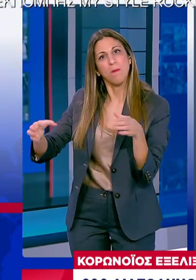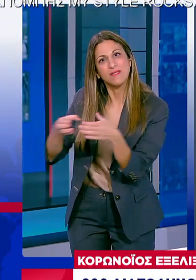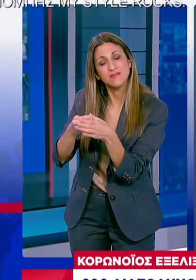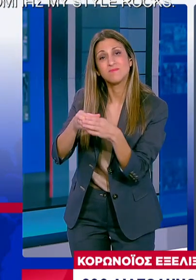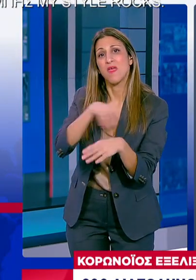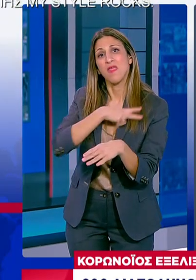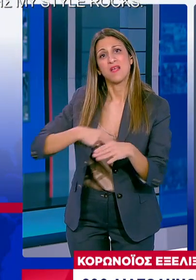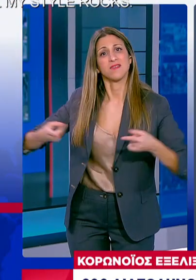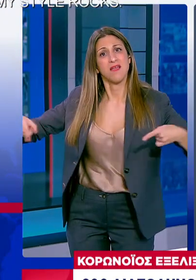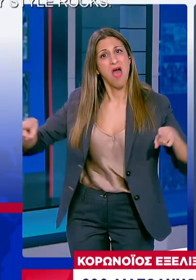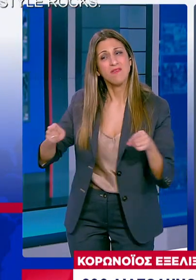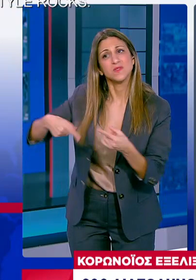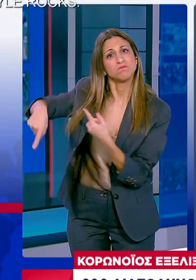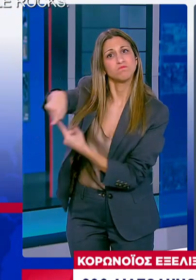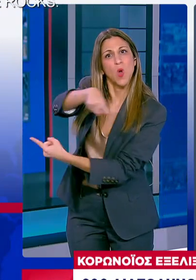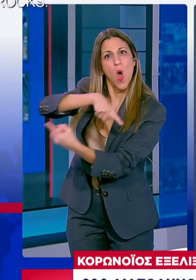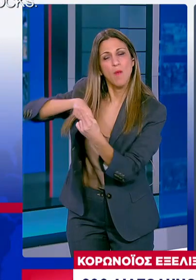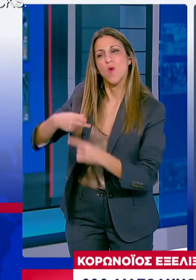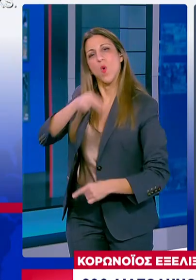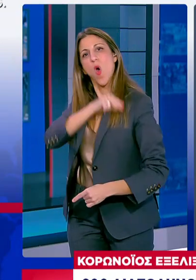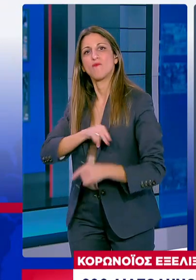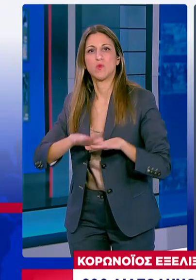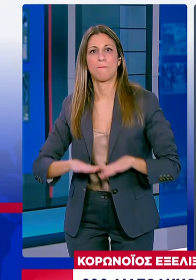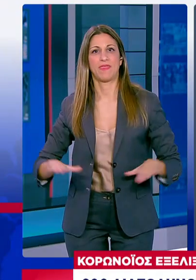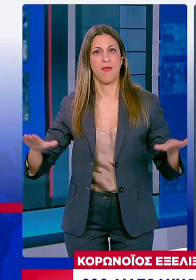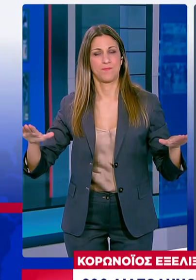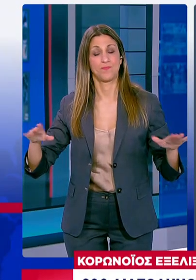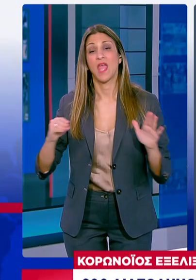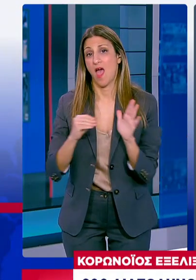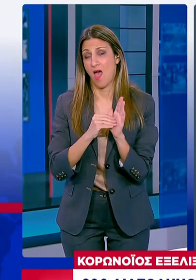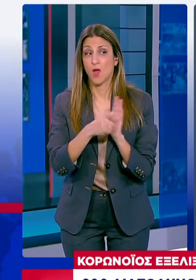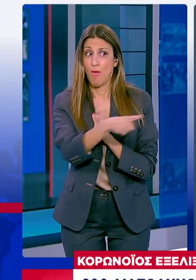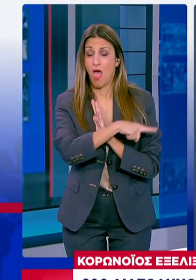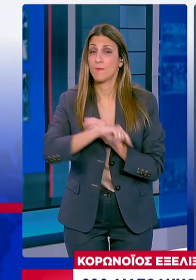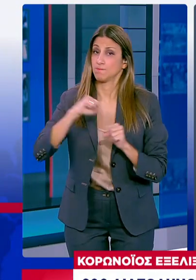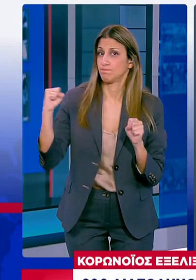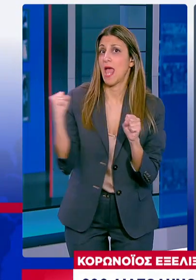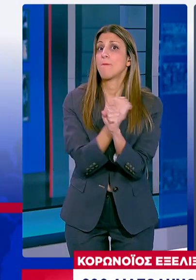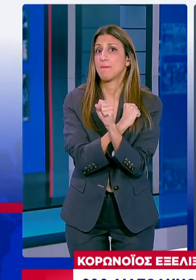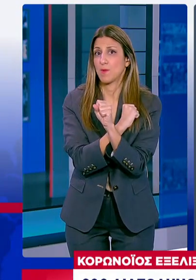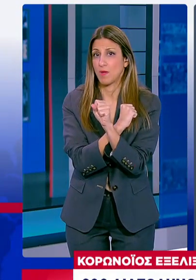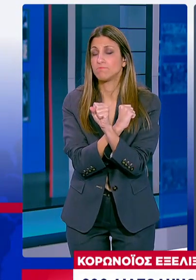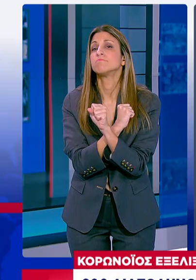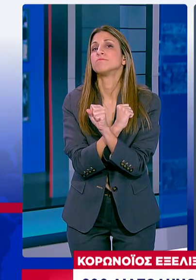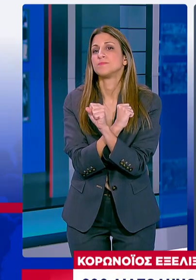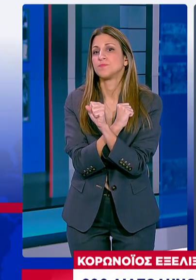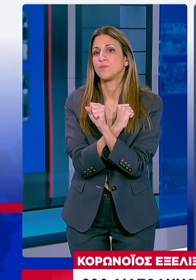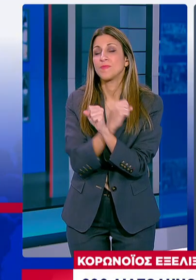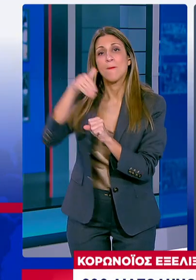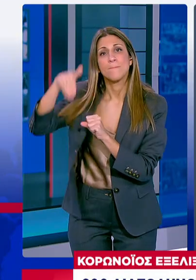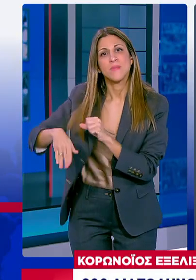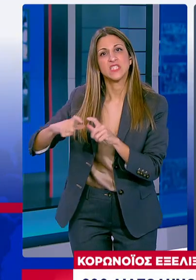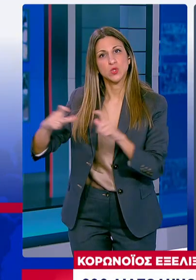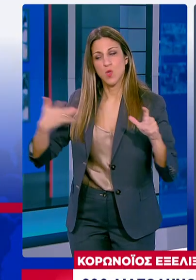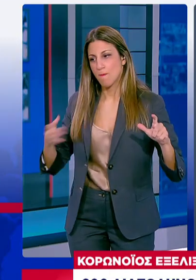και την ψυχική τους υγεία Επίσης εξακολουθούμε στεναρά να υποστηρίζουμε ότι δεν παρατηρείται μετάδοση μέσα στα